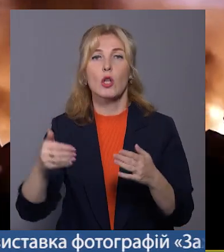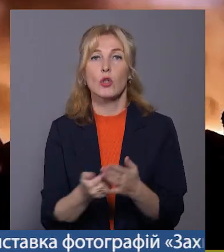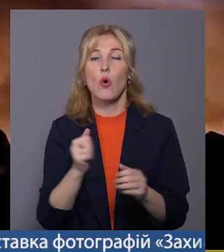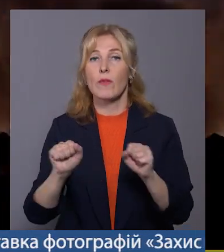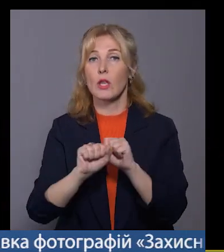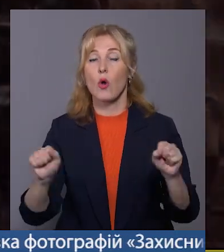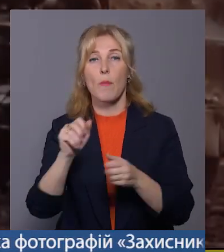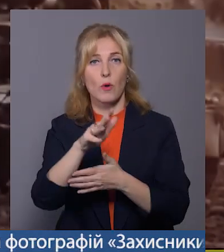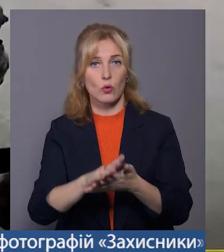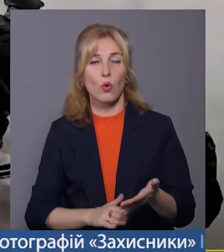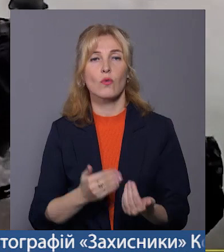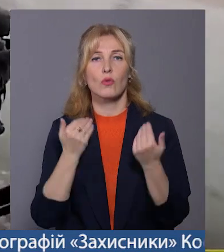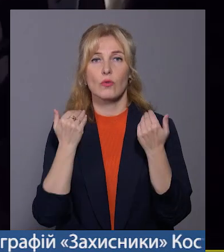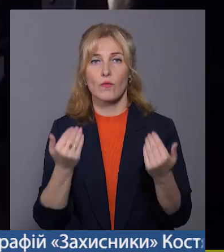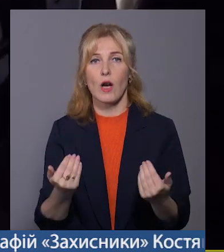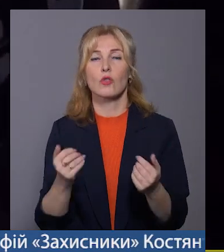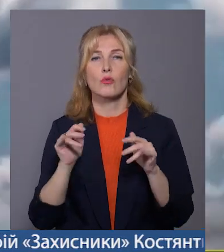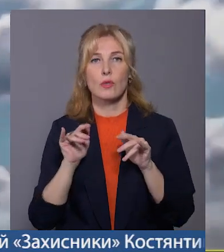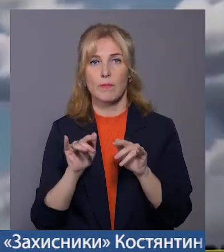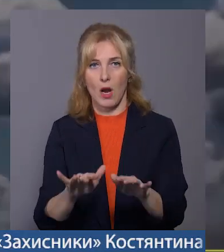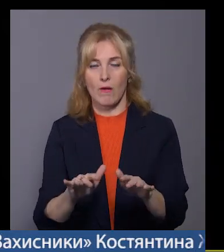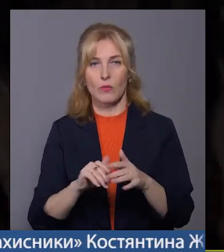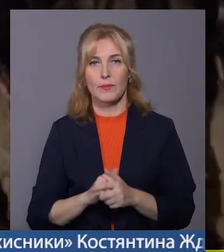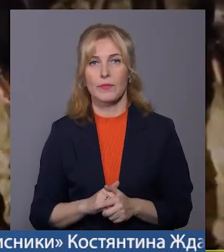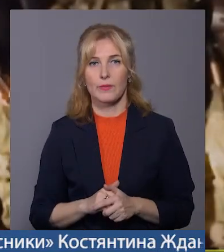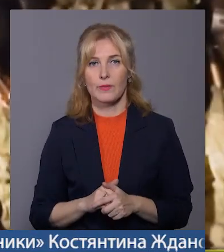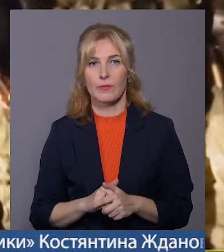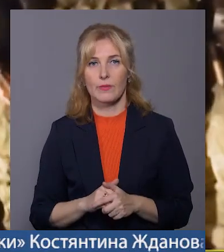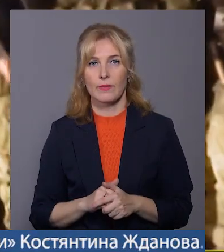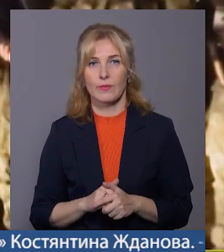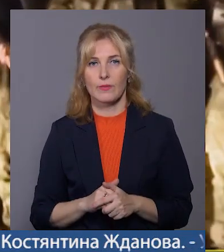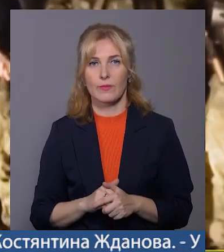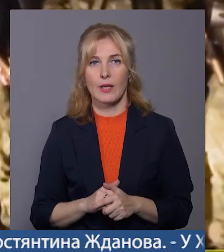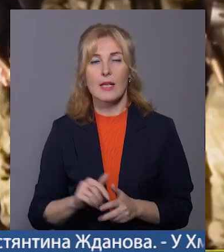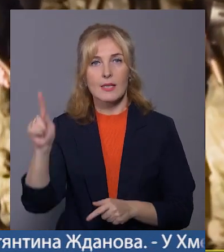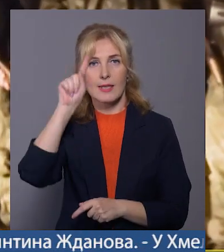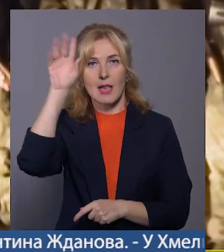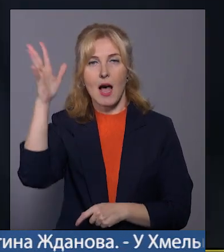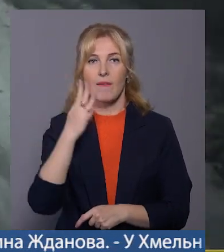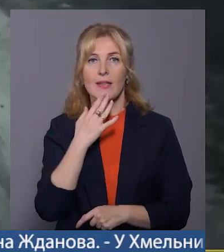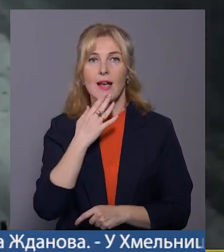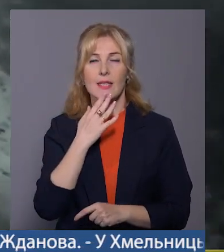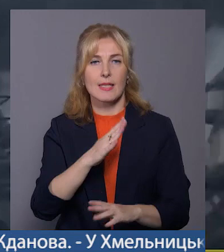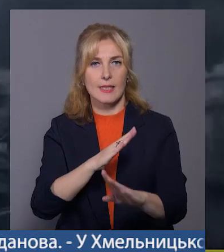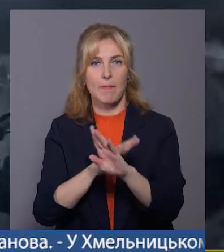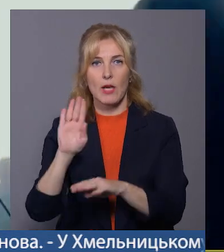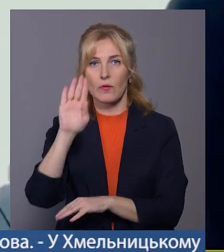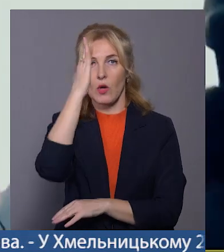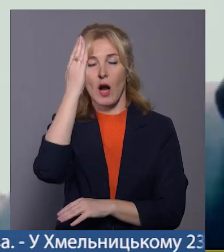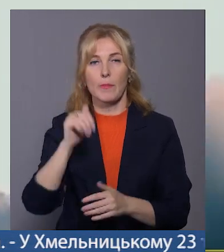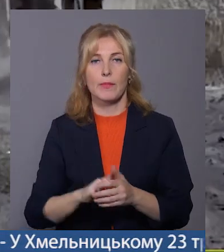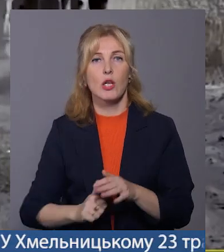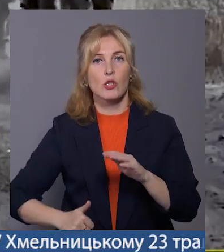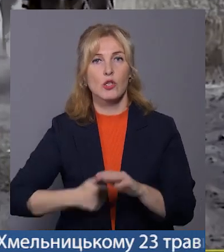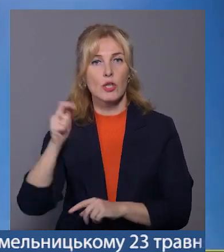продовжують вашу доблесну справу. Слава наці! Слава! Честь і слава